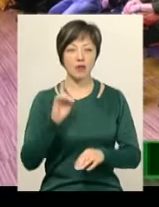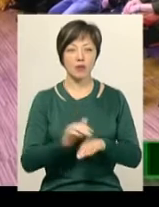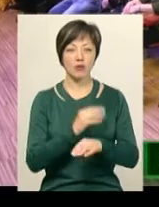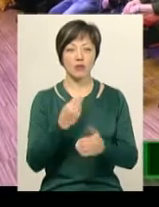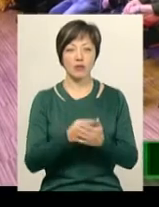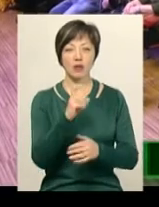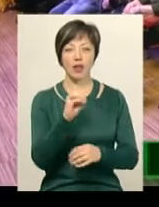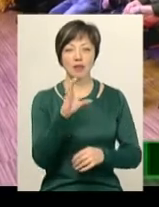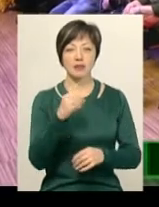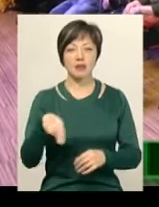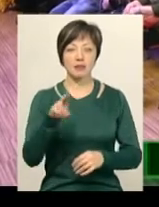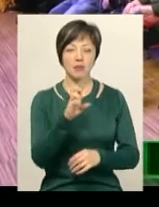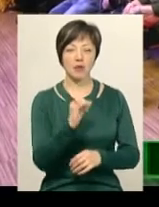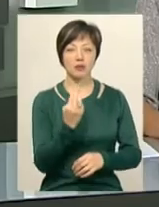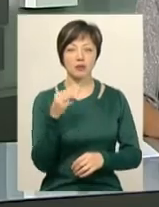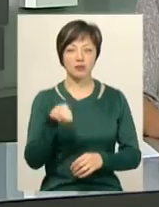фонду Хесетбешт.